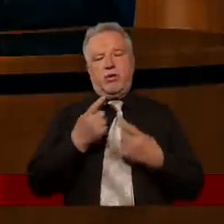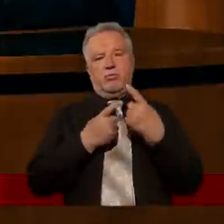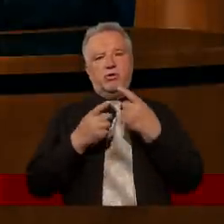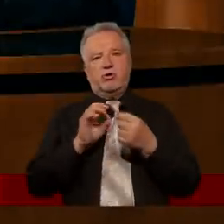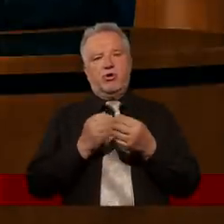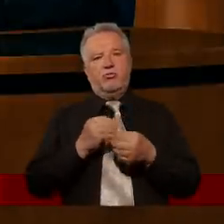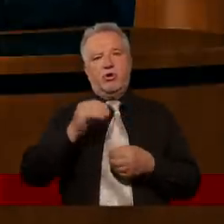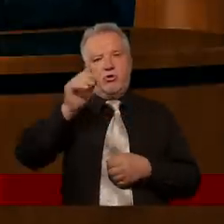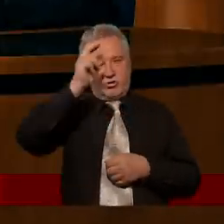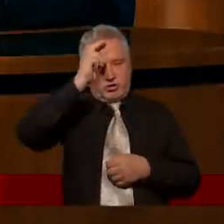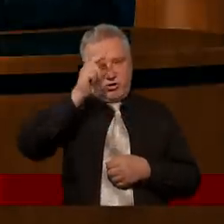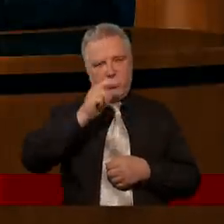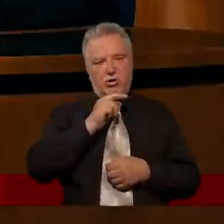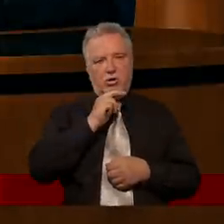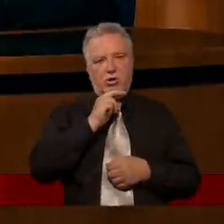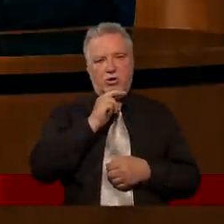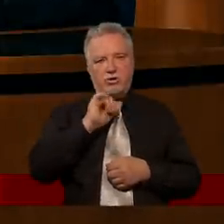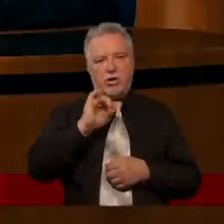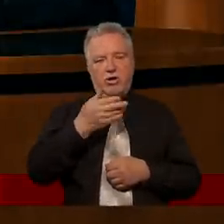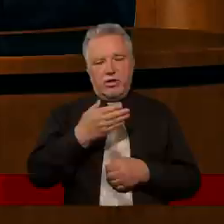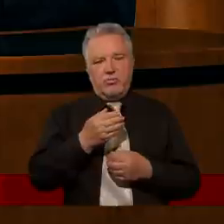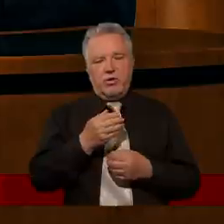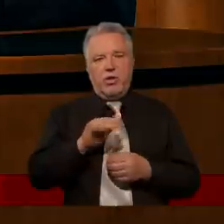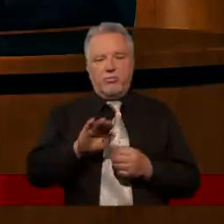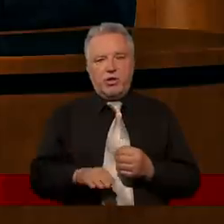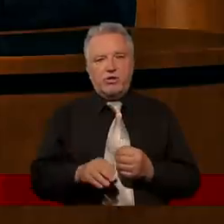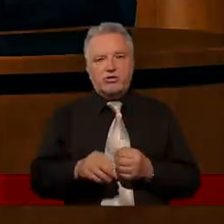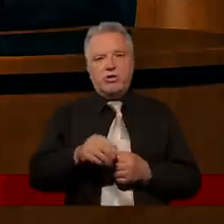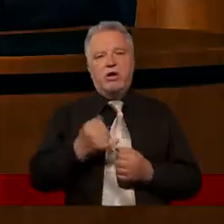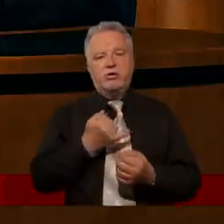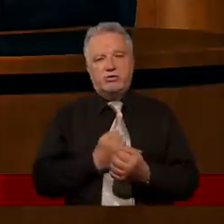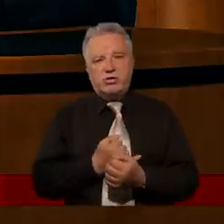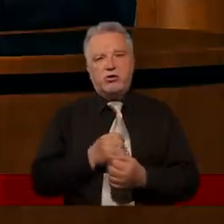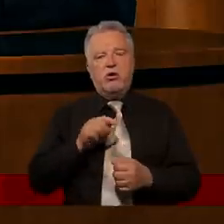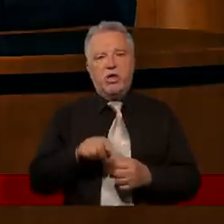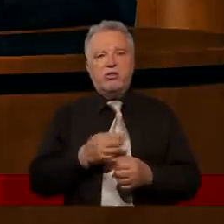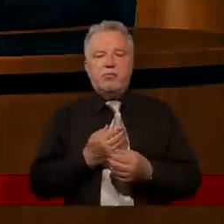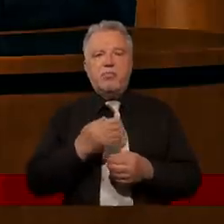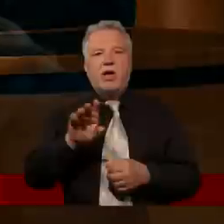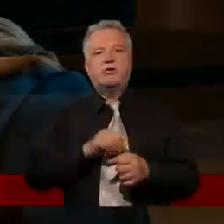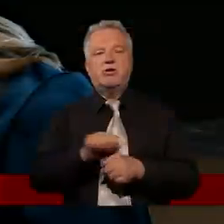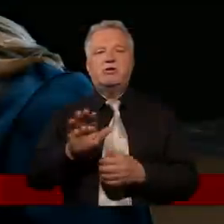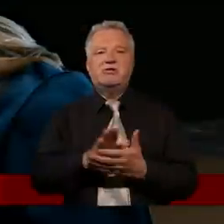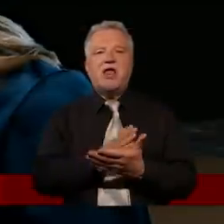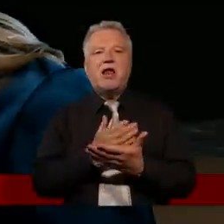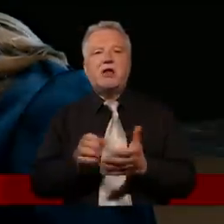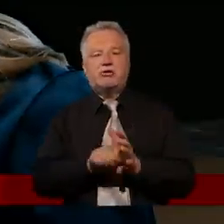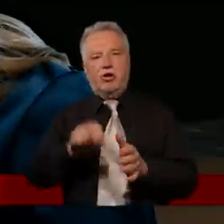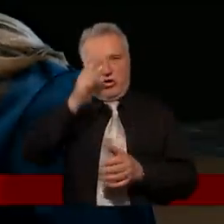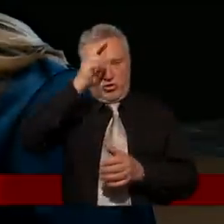pomyślałam sobie o wielkości ojca. Im mniejsze dziecko, tym ma większą zależność od ojca i jakby